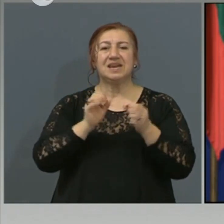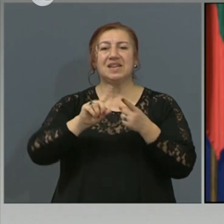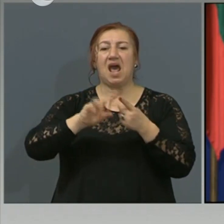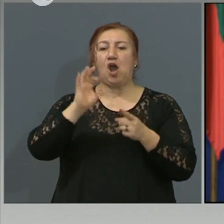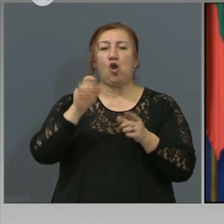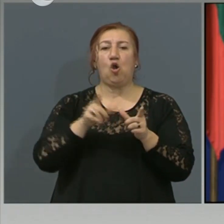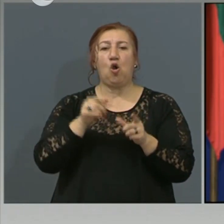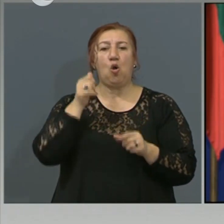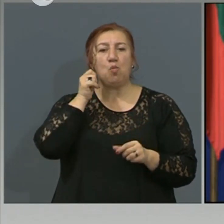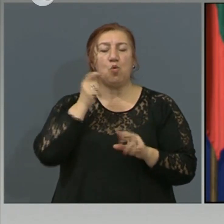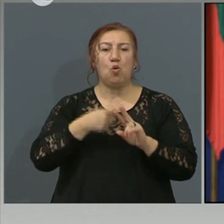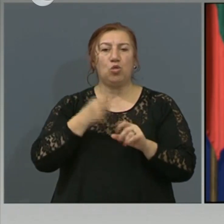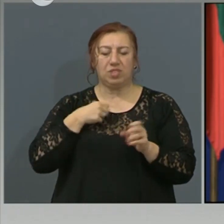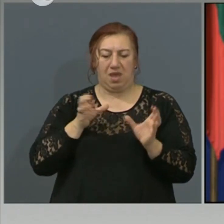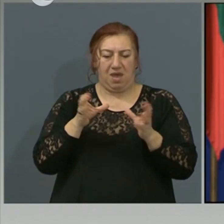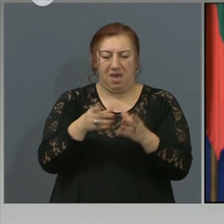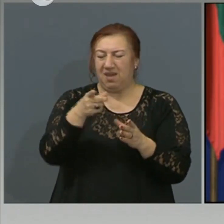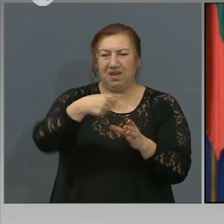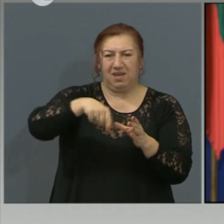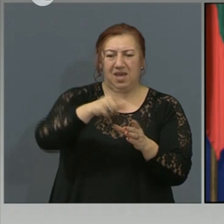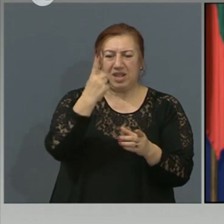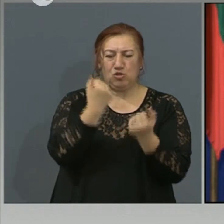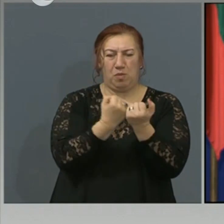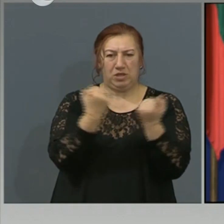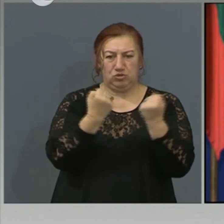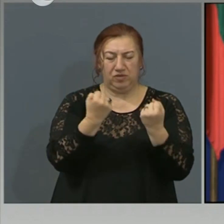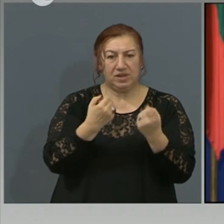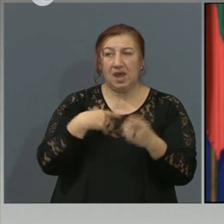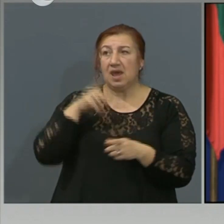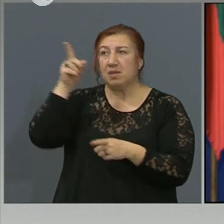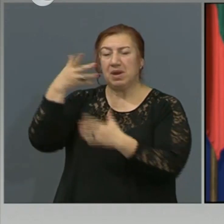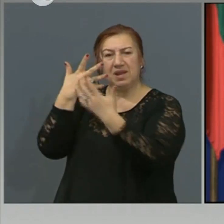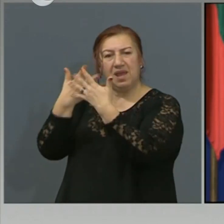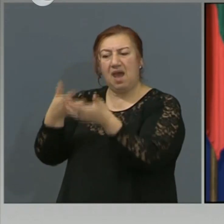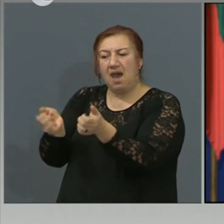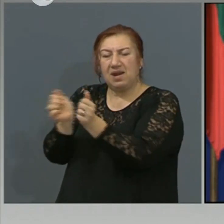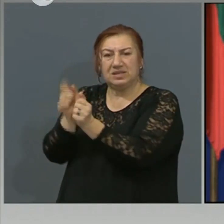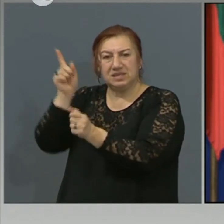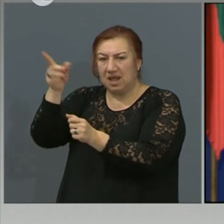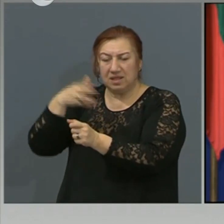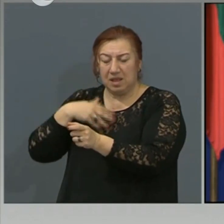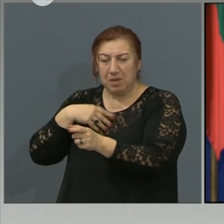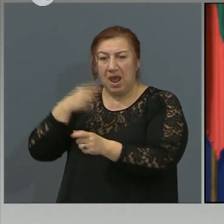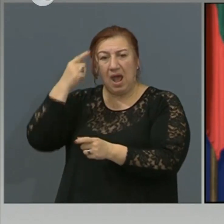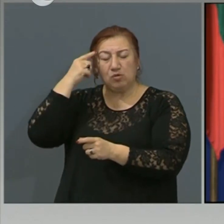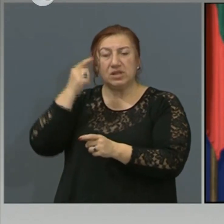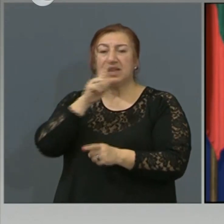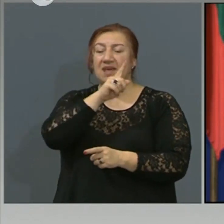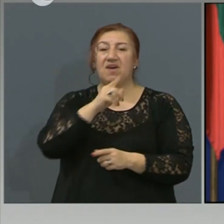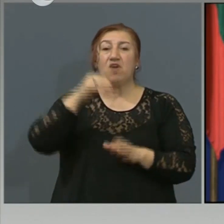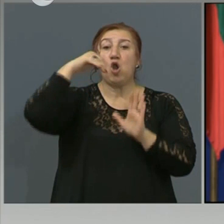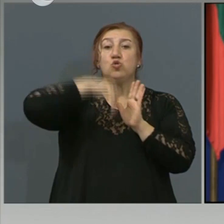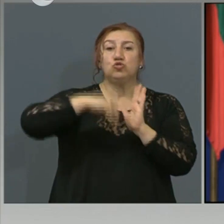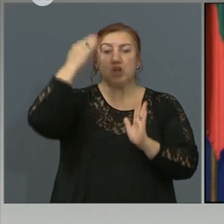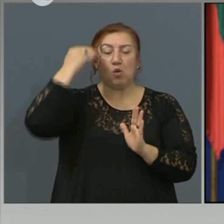докаран, има ли допълнителни мерки в комуните, в тези общества, в затворите, защото знаем, че една Южна Корея е пламна от секта. Това